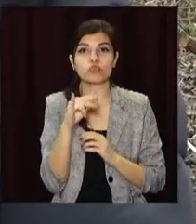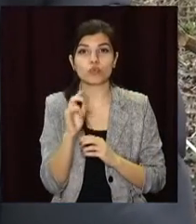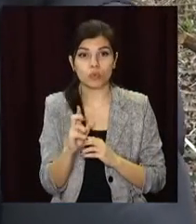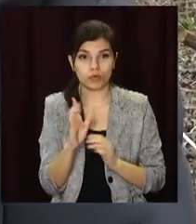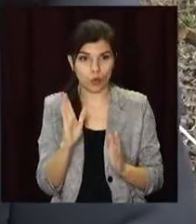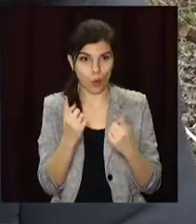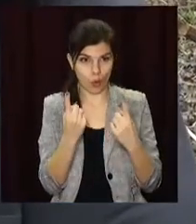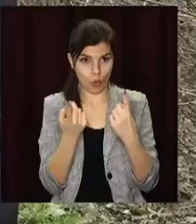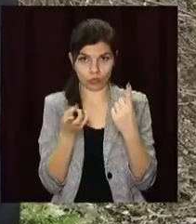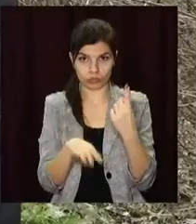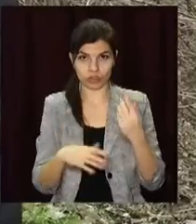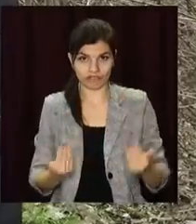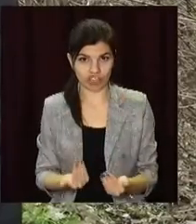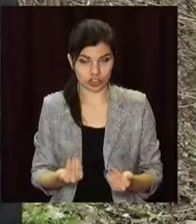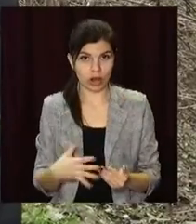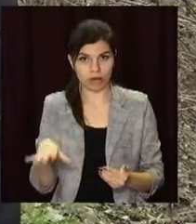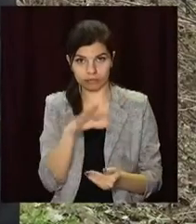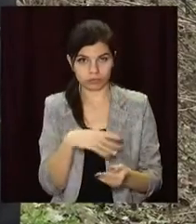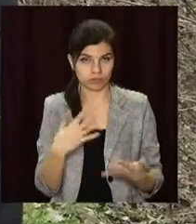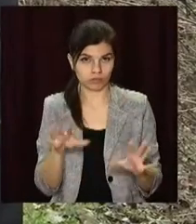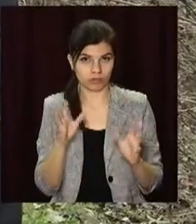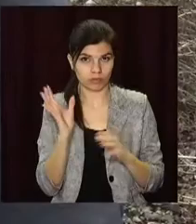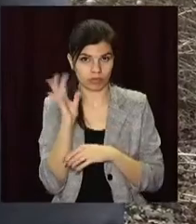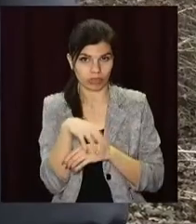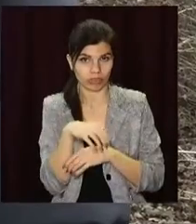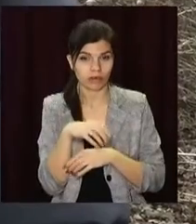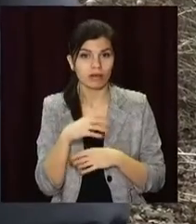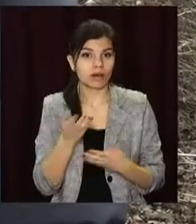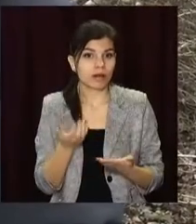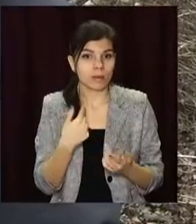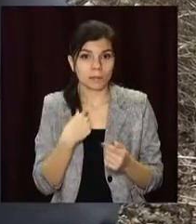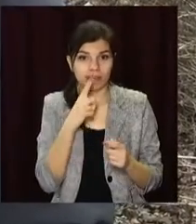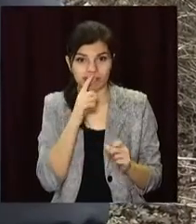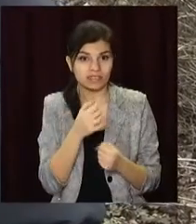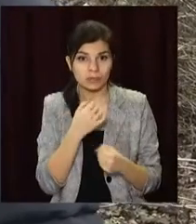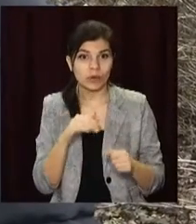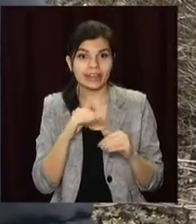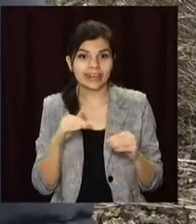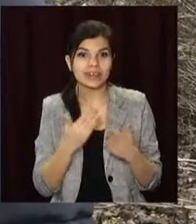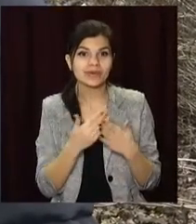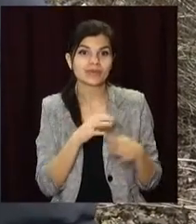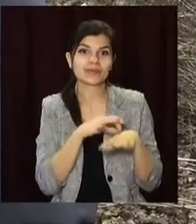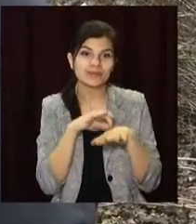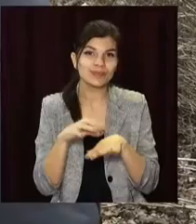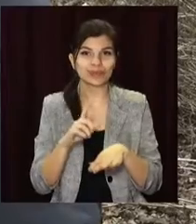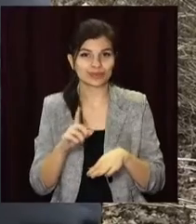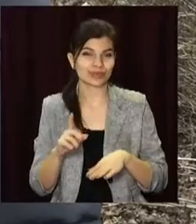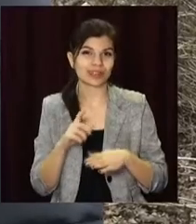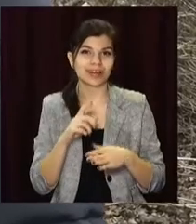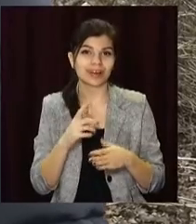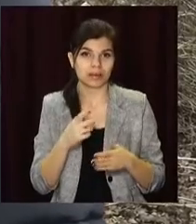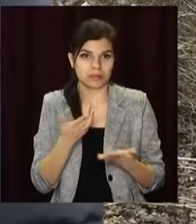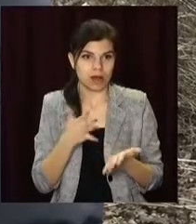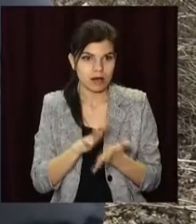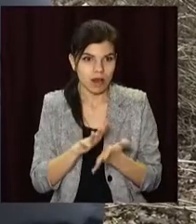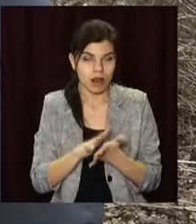тільки, остався вижив. Ми не знаємо, у нас дітей, ми не можемо довезти сюди, вони всі в грязі. Ви розумієте,